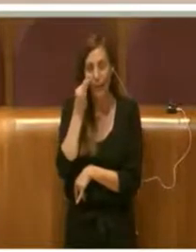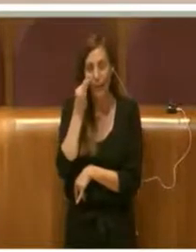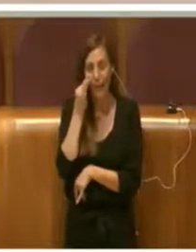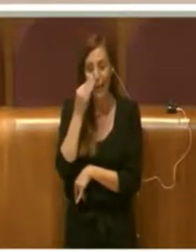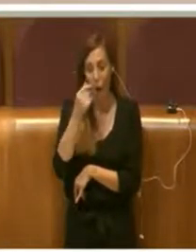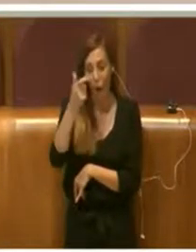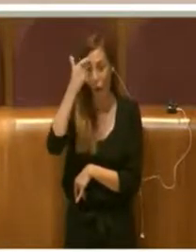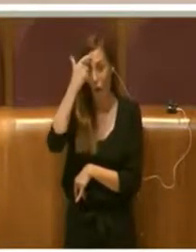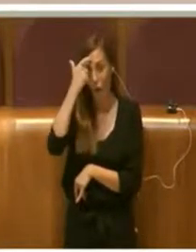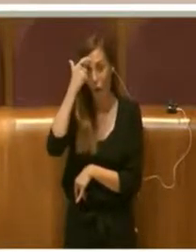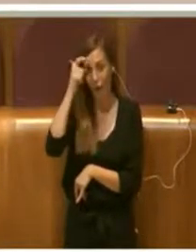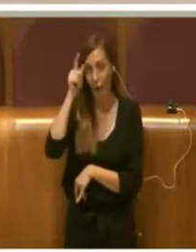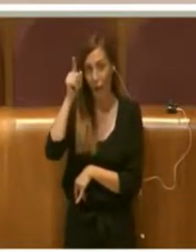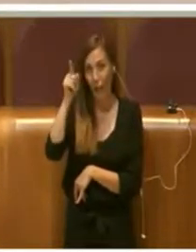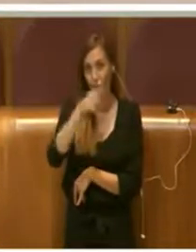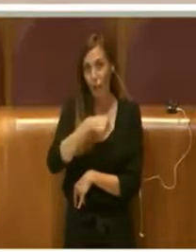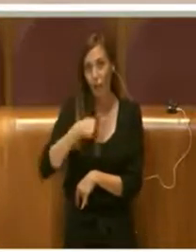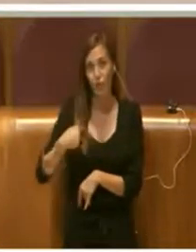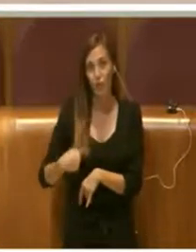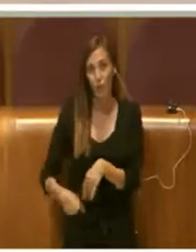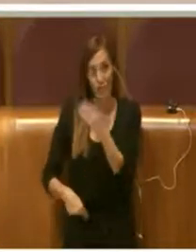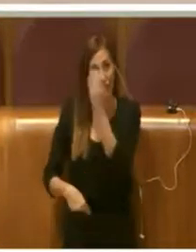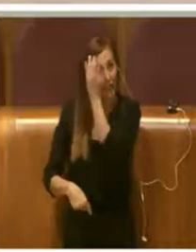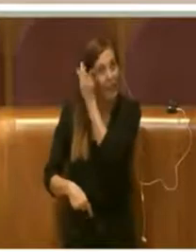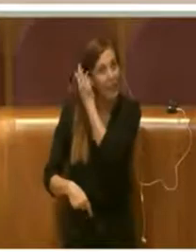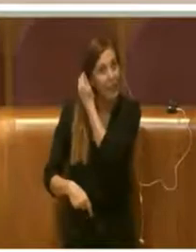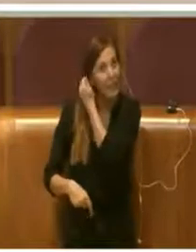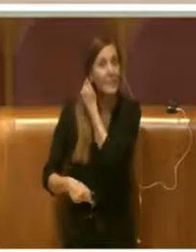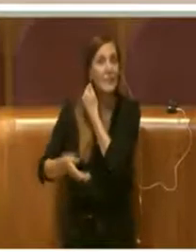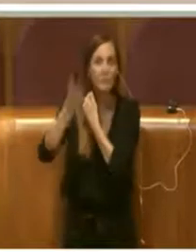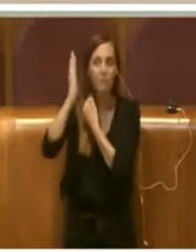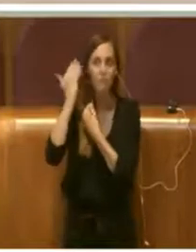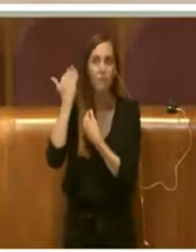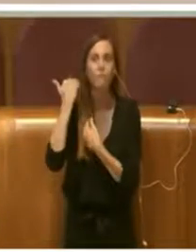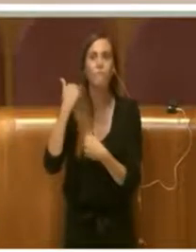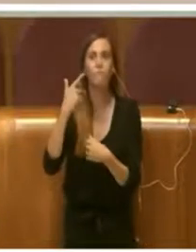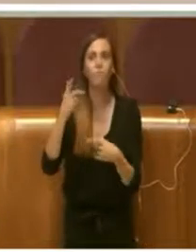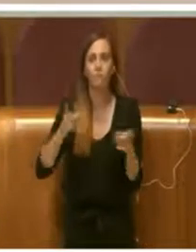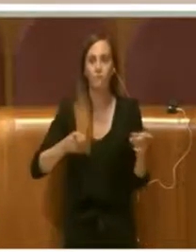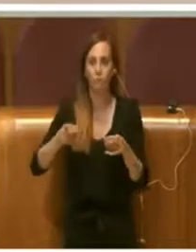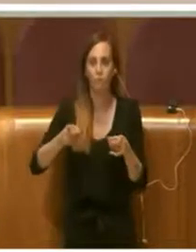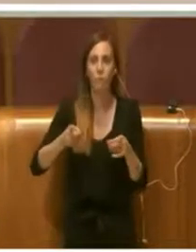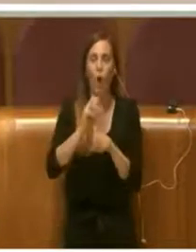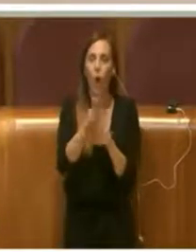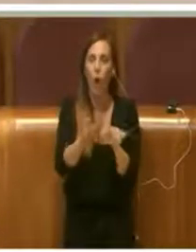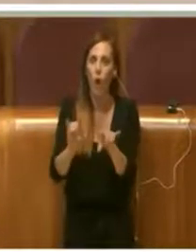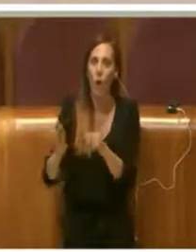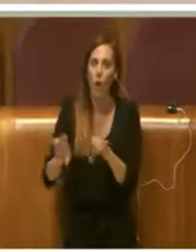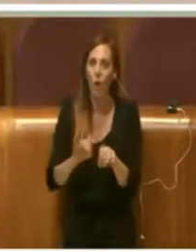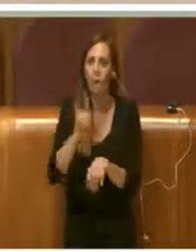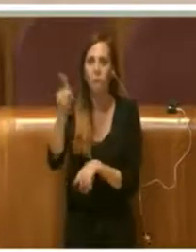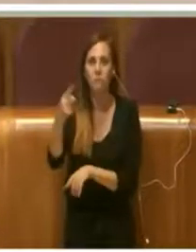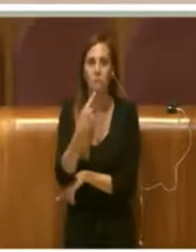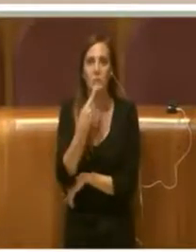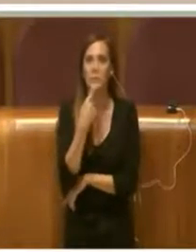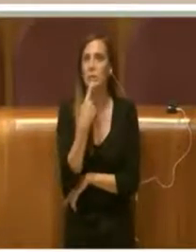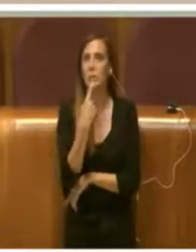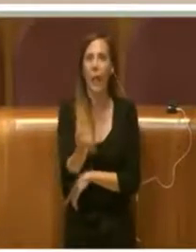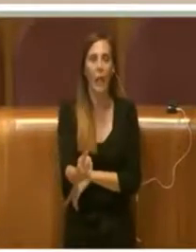cinese durante l'emergenza Covid ha dichiarato